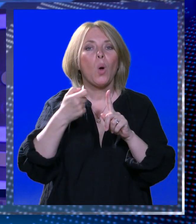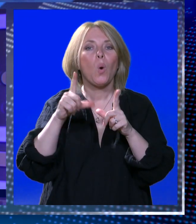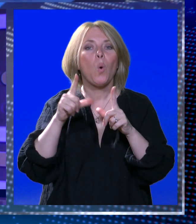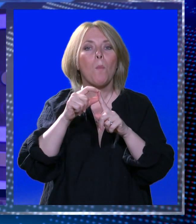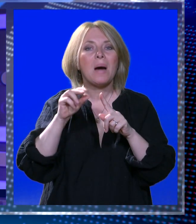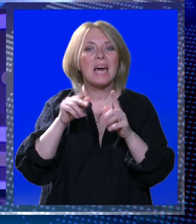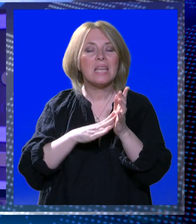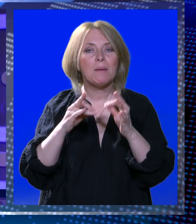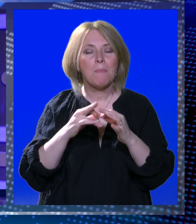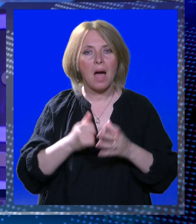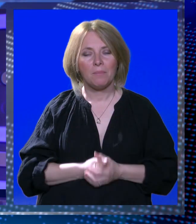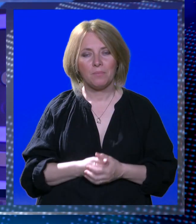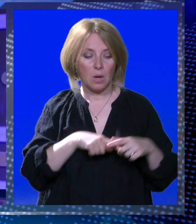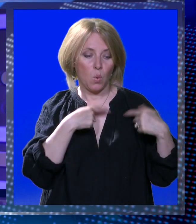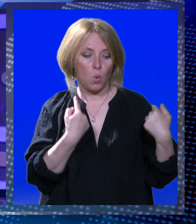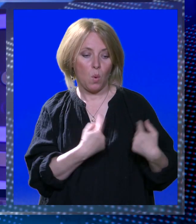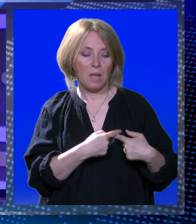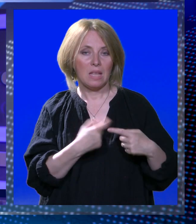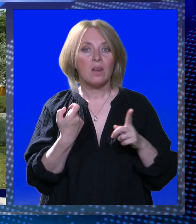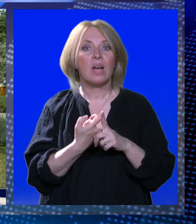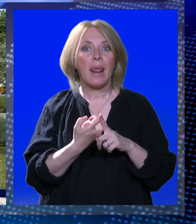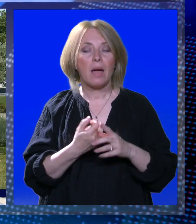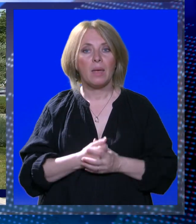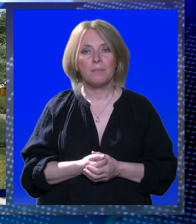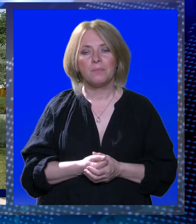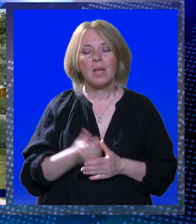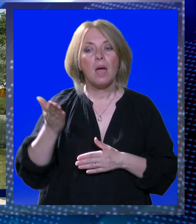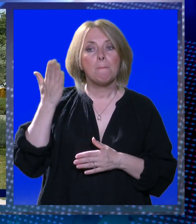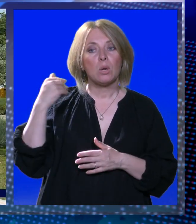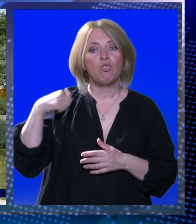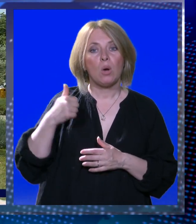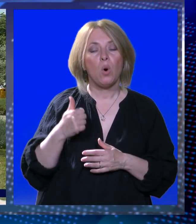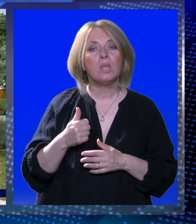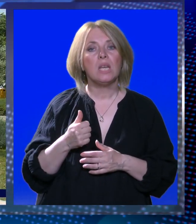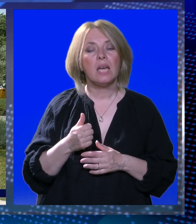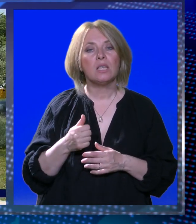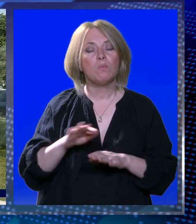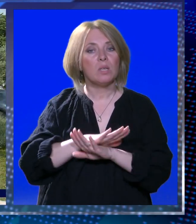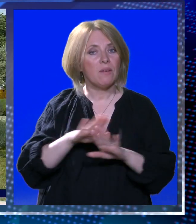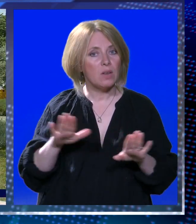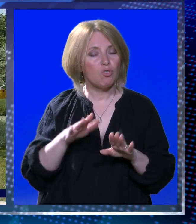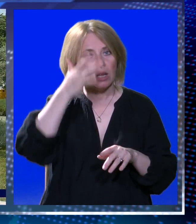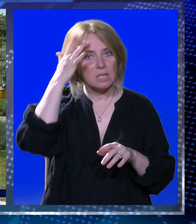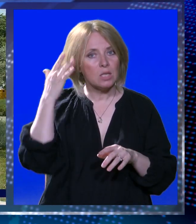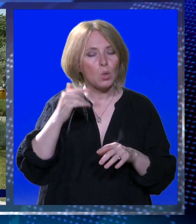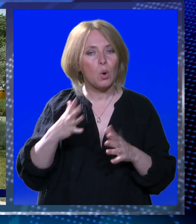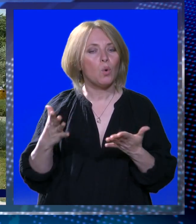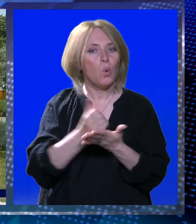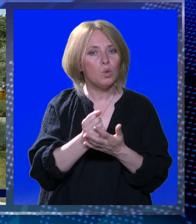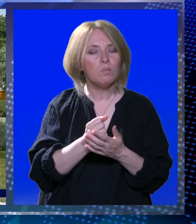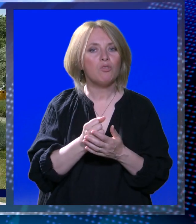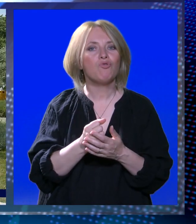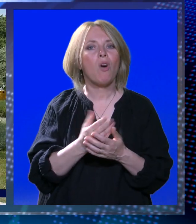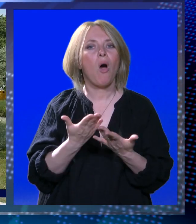humanitarnog karaktera. Evo detalja. Pa tako je, da. I prošle godine smo završili sezonu i ako